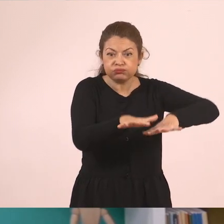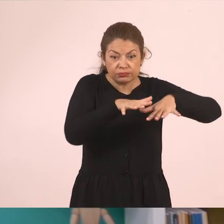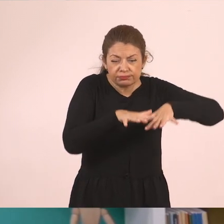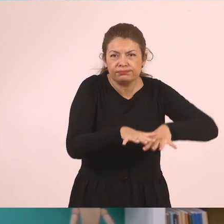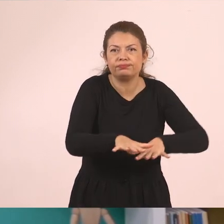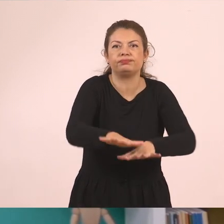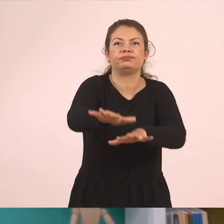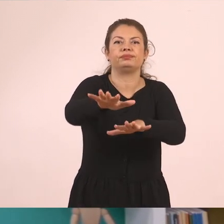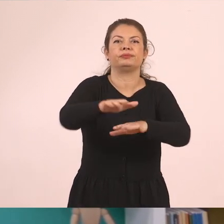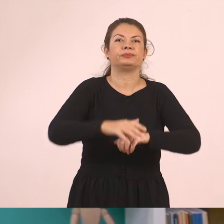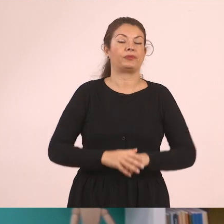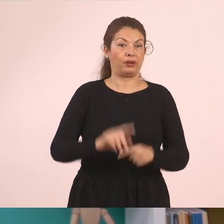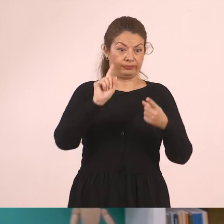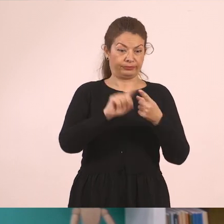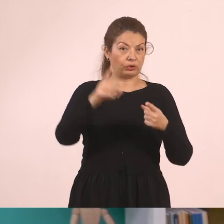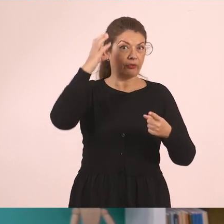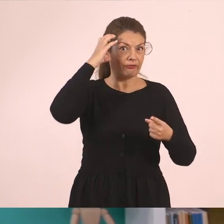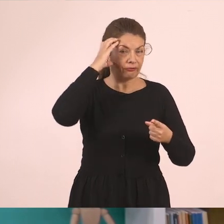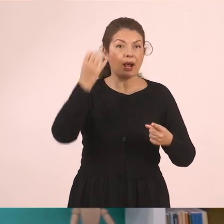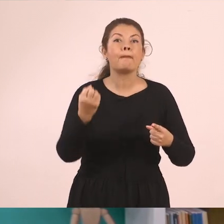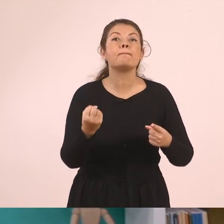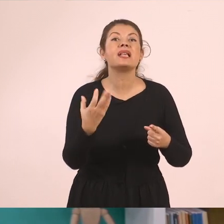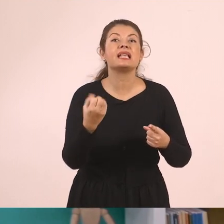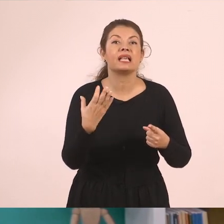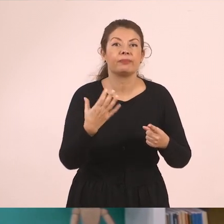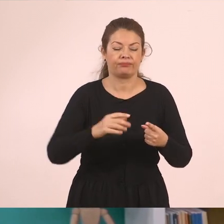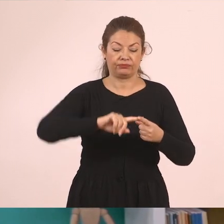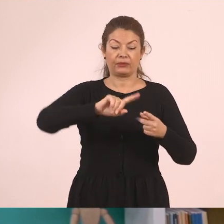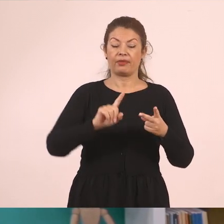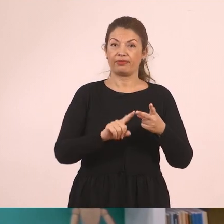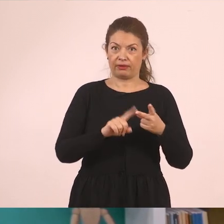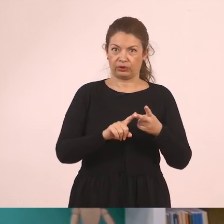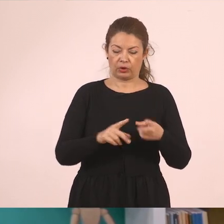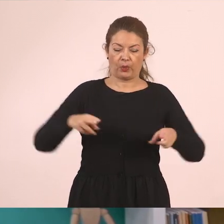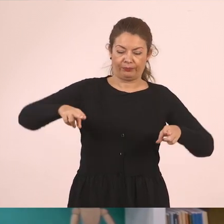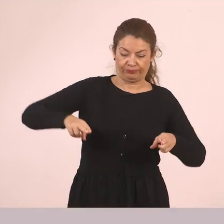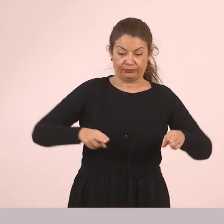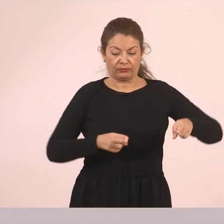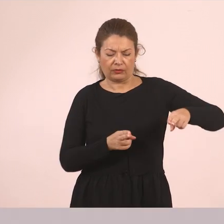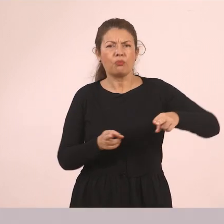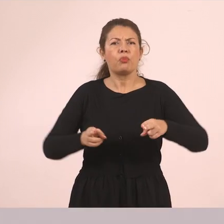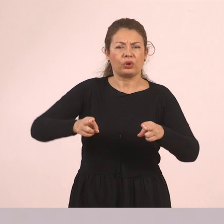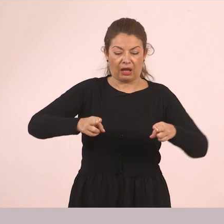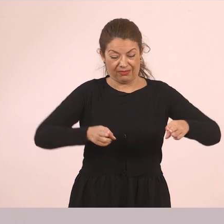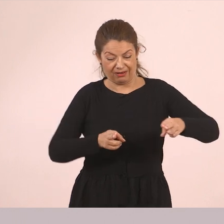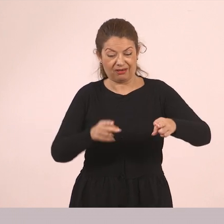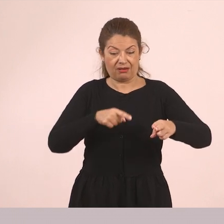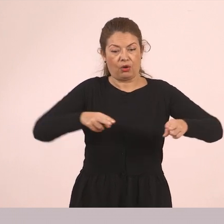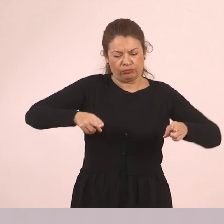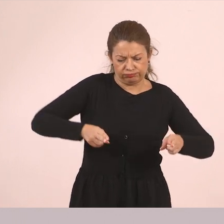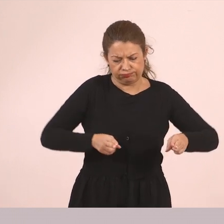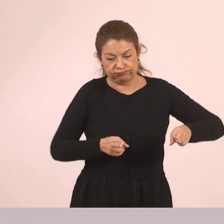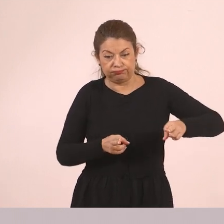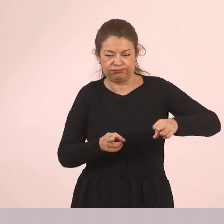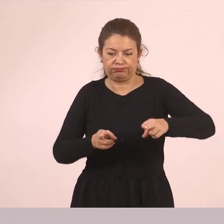μεγαλύτεροι. Πρώτον, λοιπόν, θα θυμάστε τις πηγές. Δεύτερον, η κυρίως ροή του ποταμού είναι το